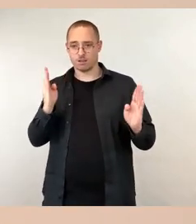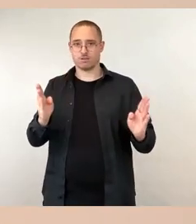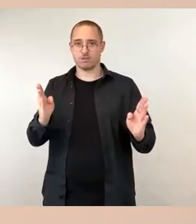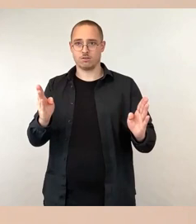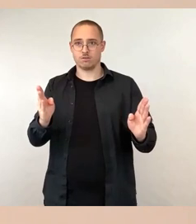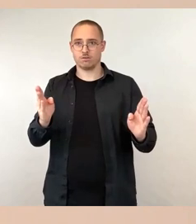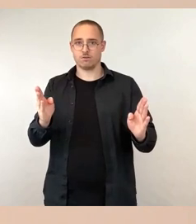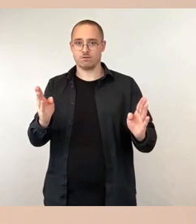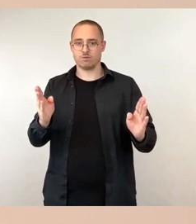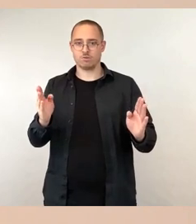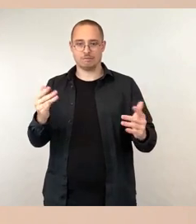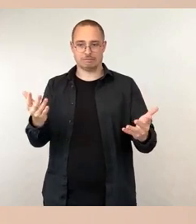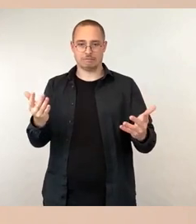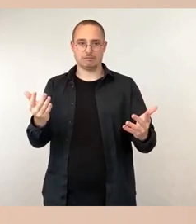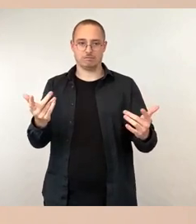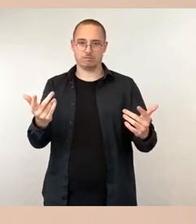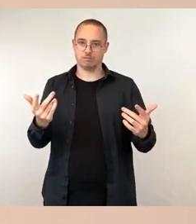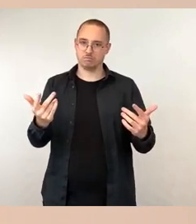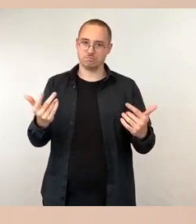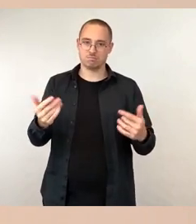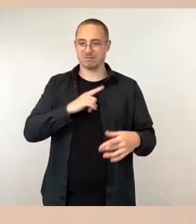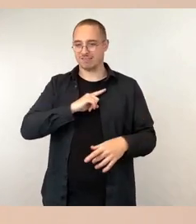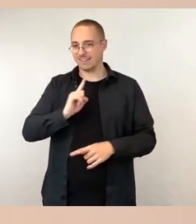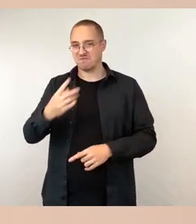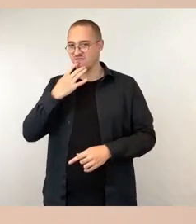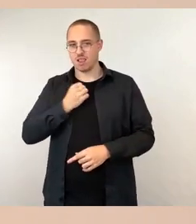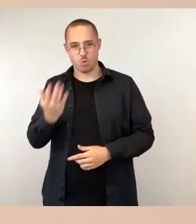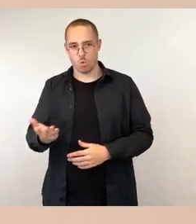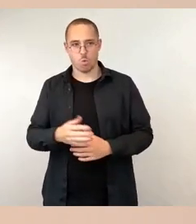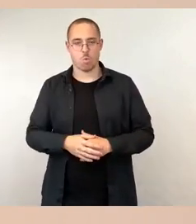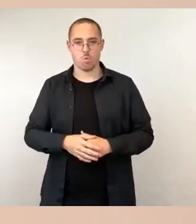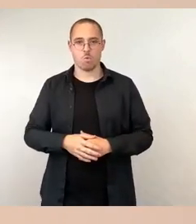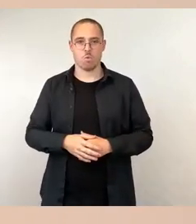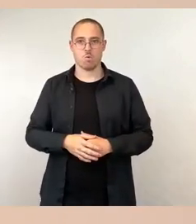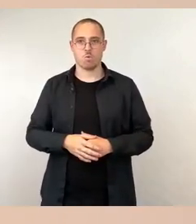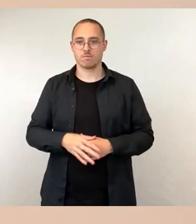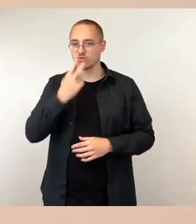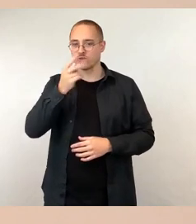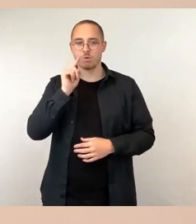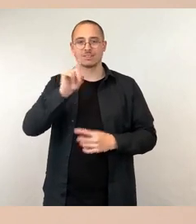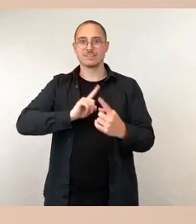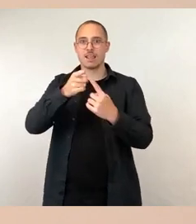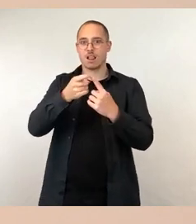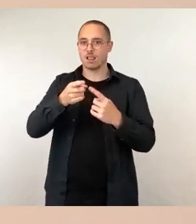gewünscht war im Blick auf die Ziele des Verkehrsversuchs. Danke.